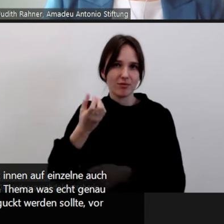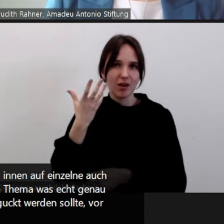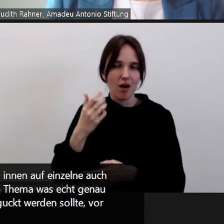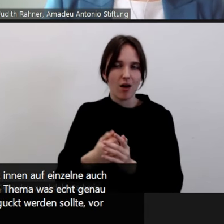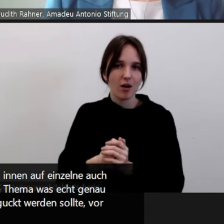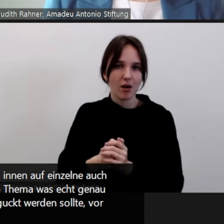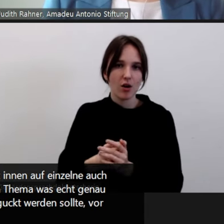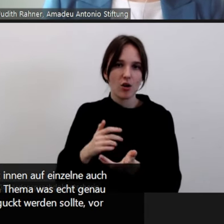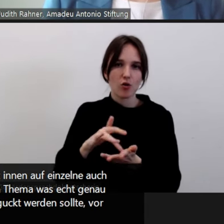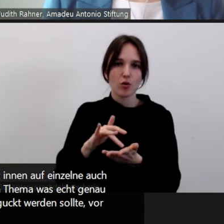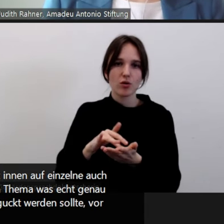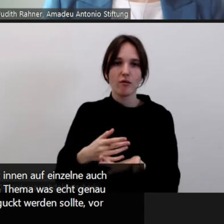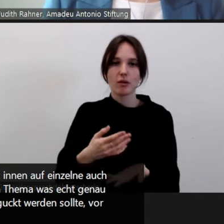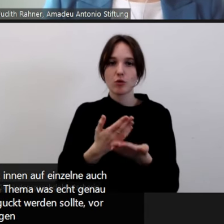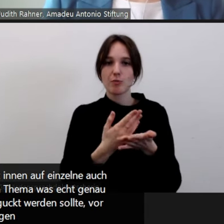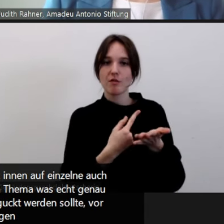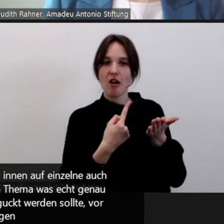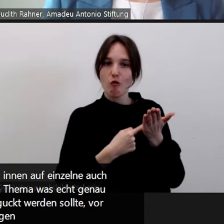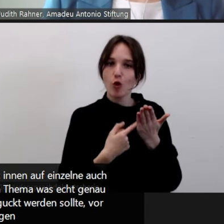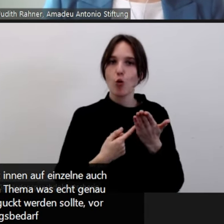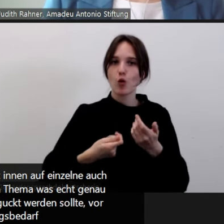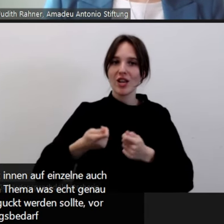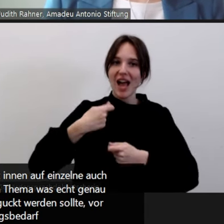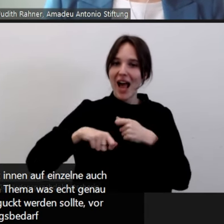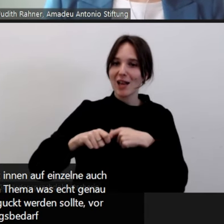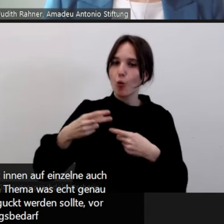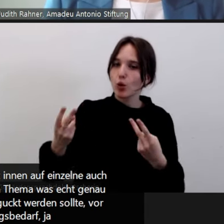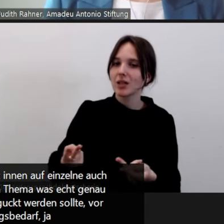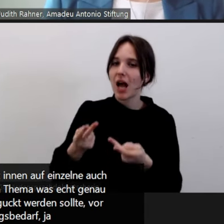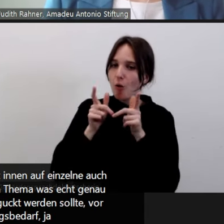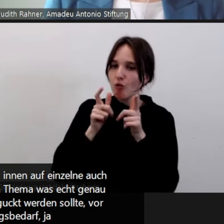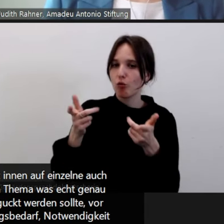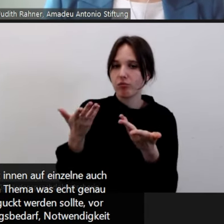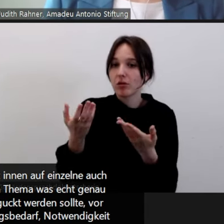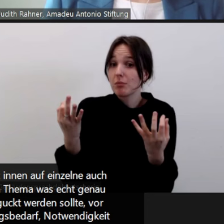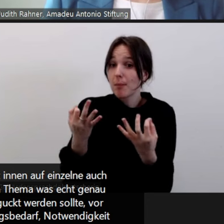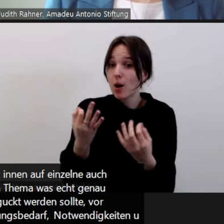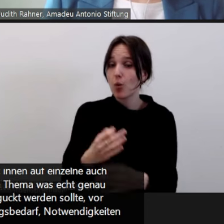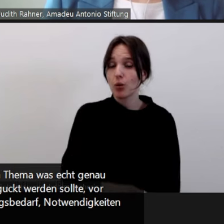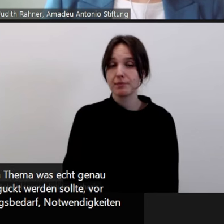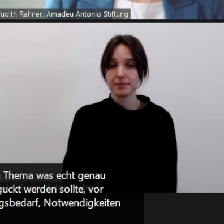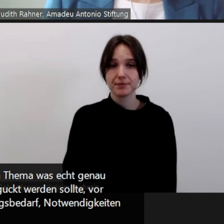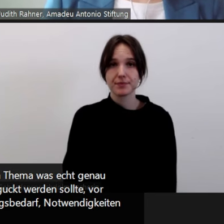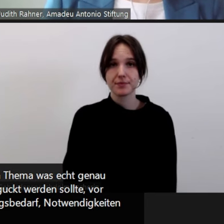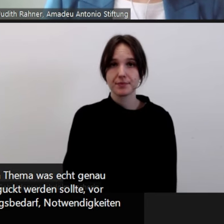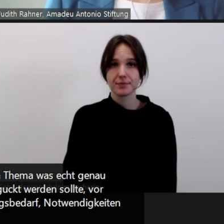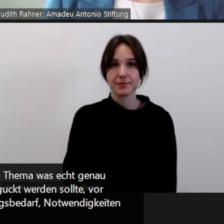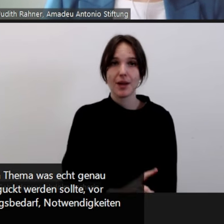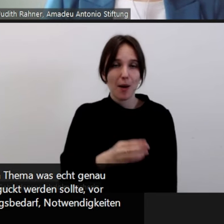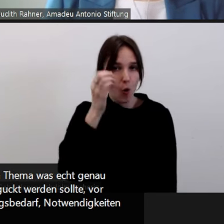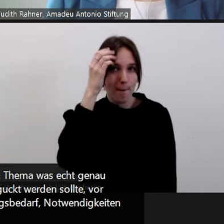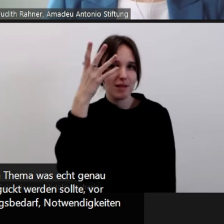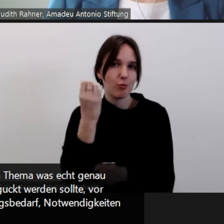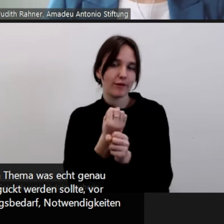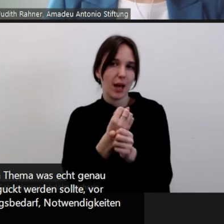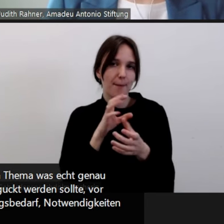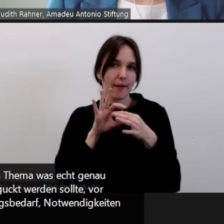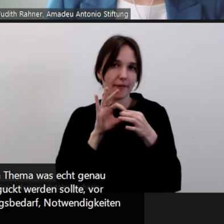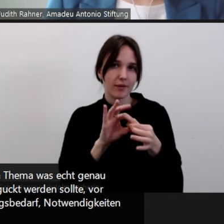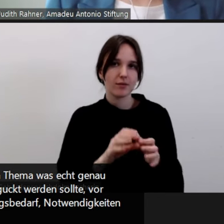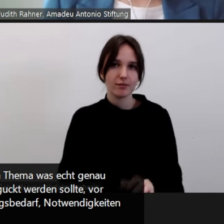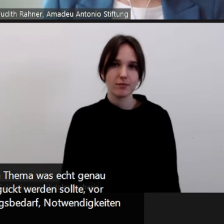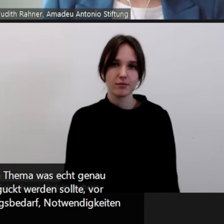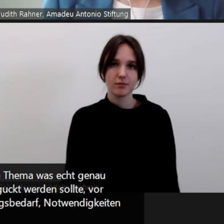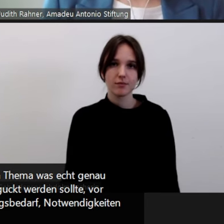um Forderungen und Handlungsnotwendigkeiten und Bildungsarbeit und so weiter geht.